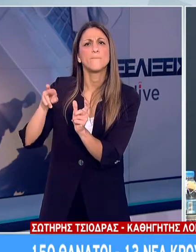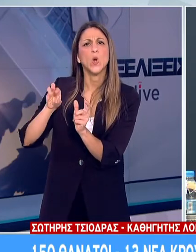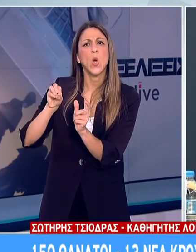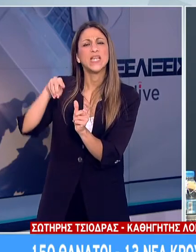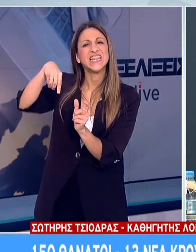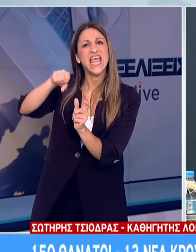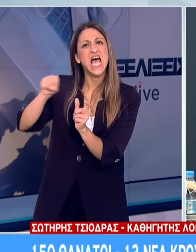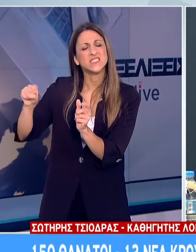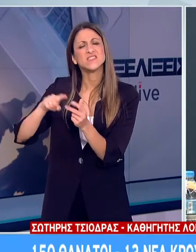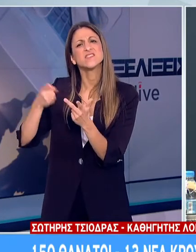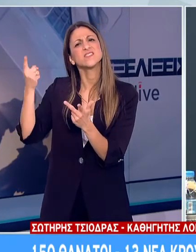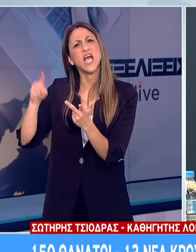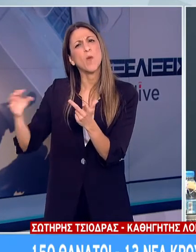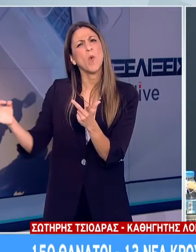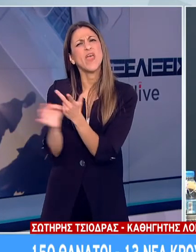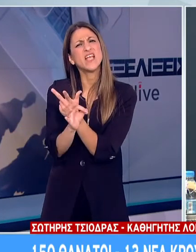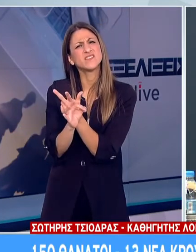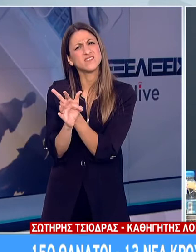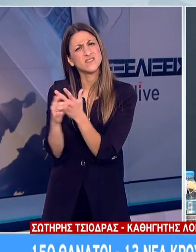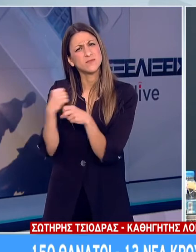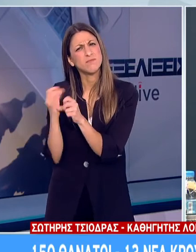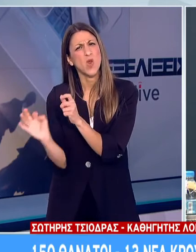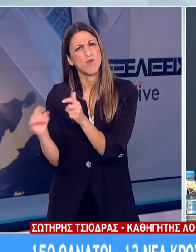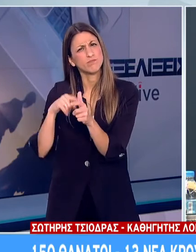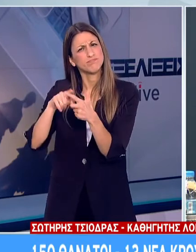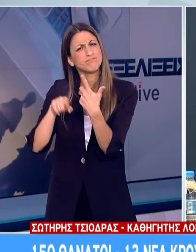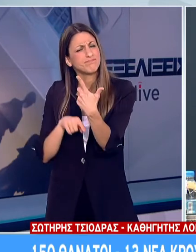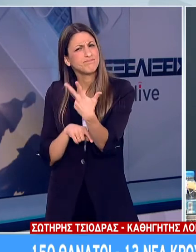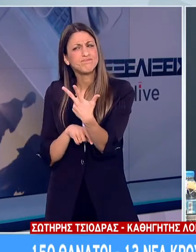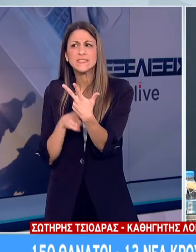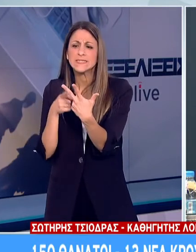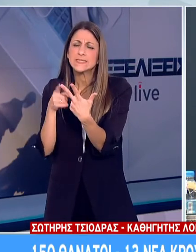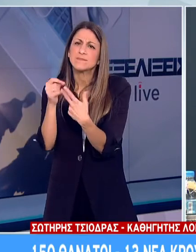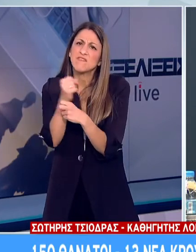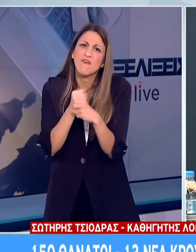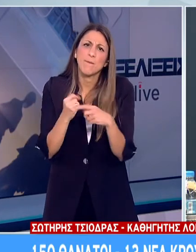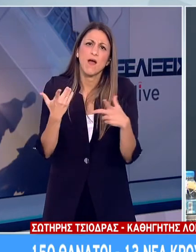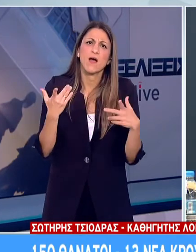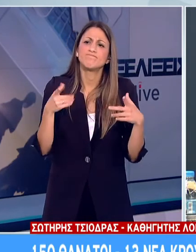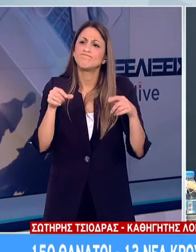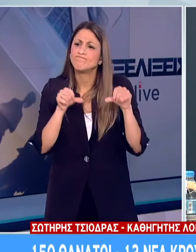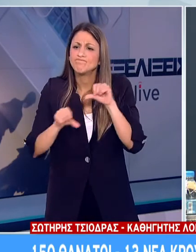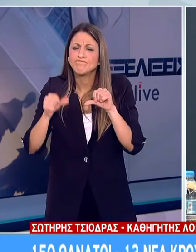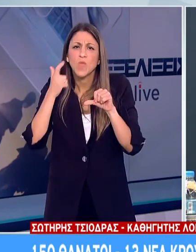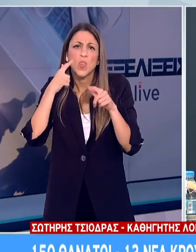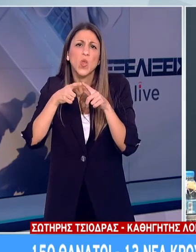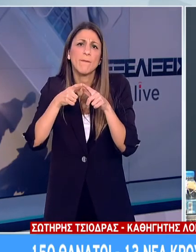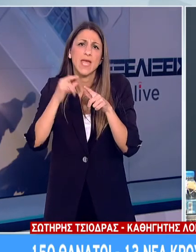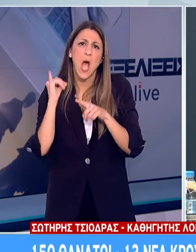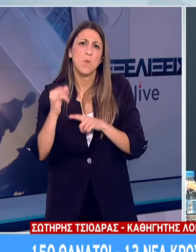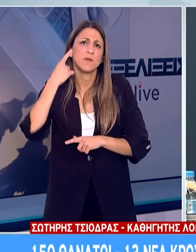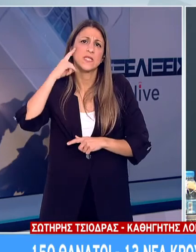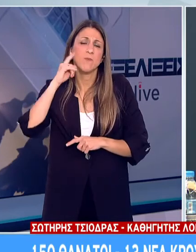θεραπεία του HIV. Δύσκολα και λεπτά θέματα. Νομίζω πρέπει να περιμένουμε να καταλήξει η επιστημονική κοινότητα